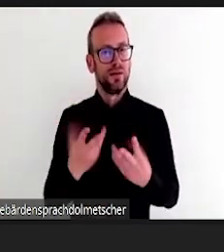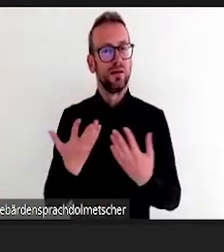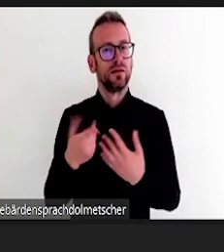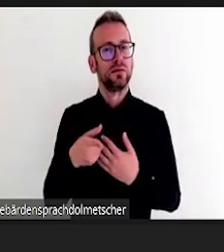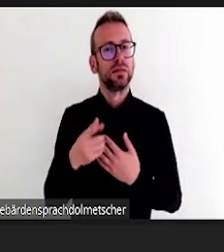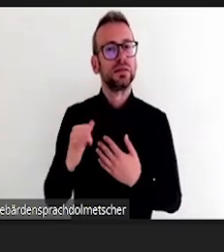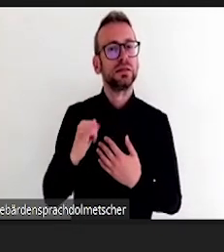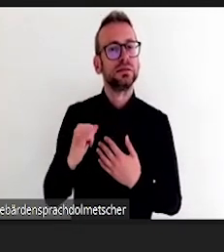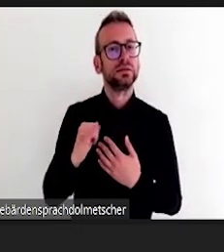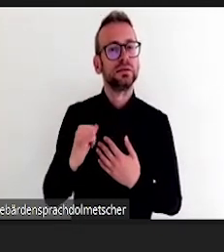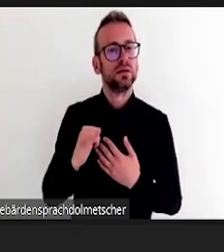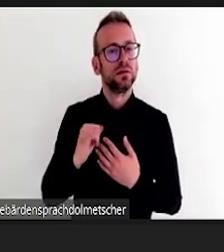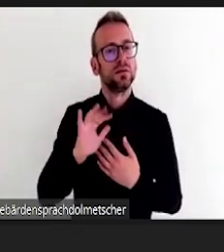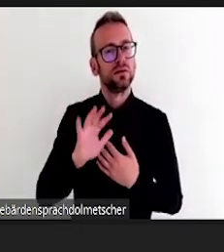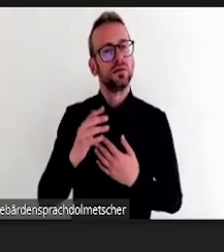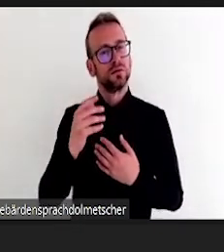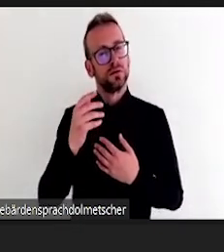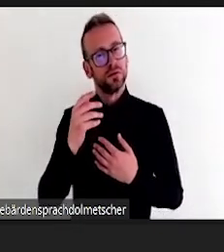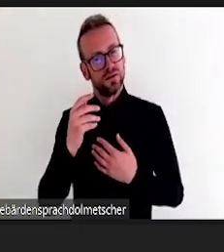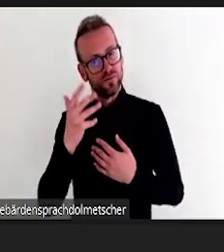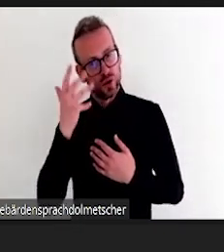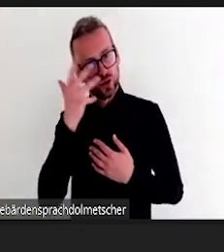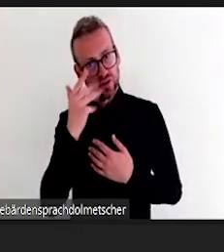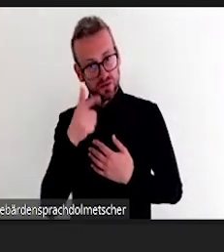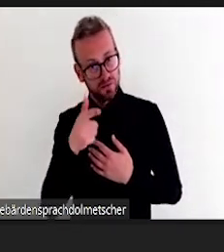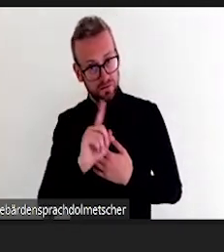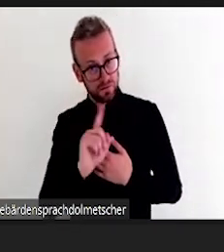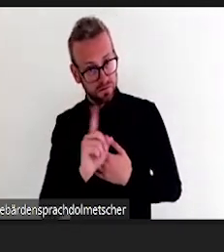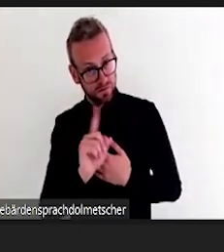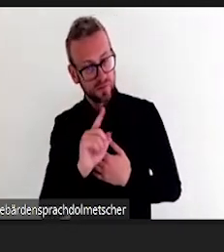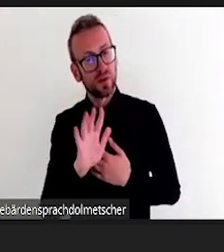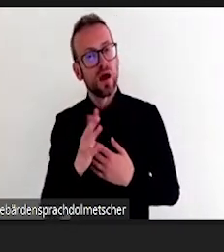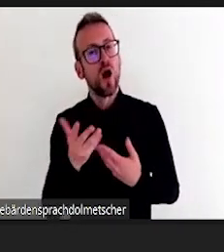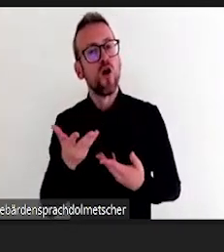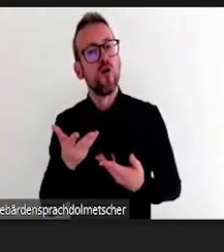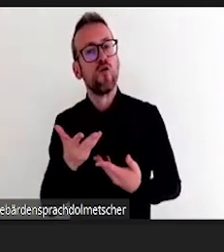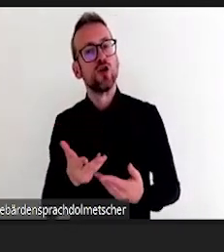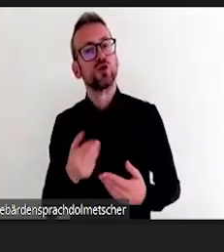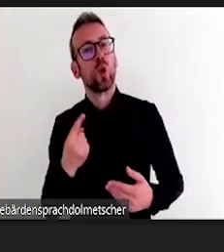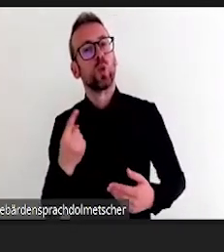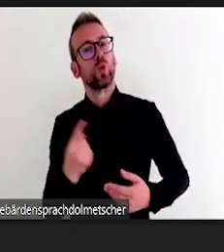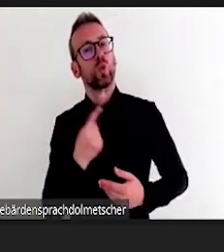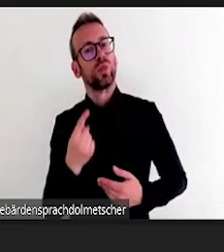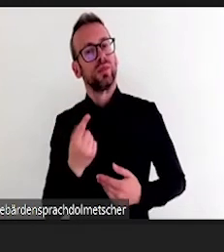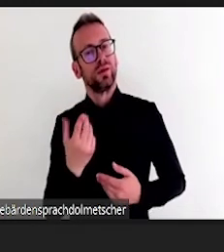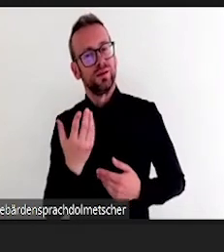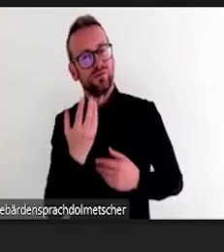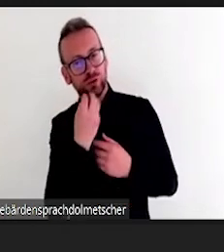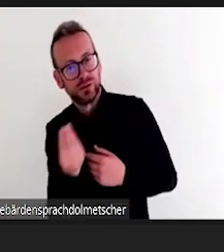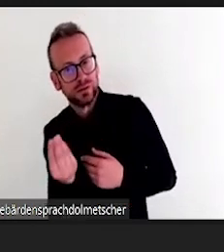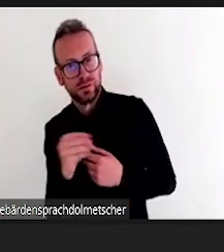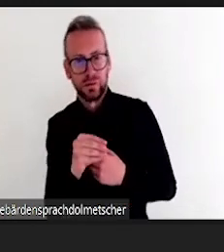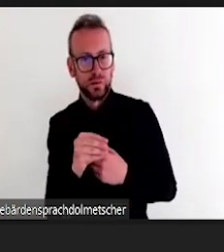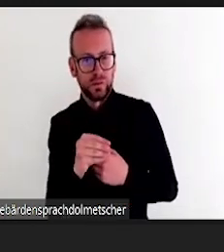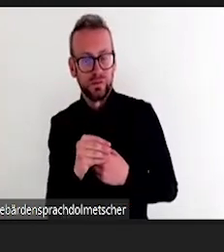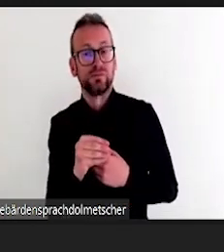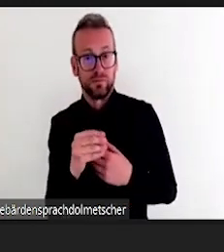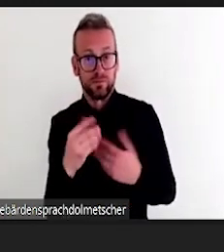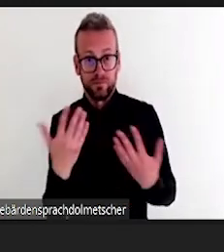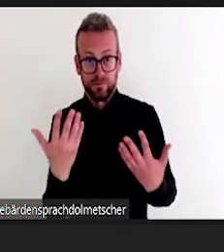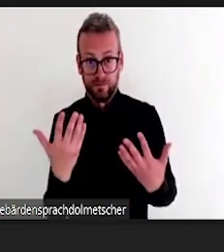jetzt Rückschlüsse machen, wer jetzt Rechtshänder und wer jetzt Linkshänder ist. Und dann haben wir in der Folgesitzung